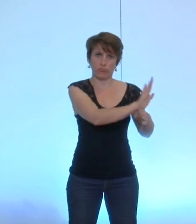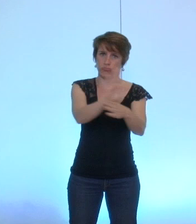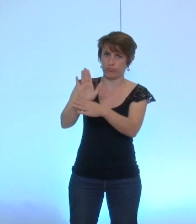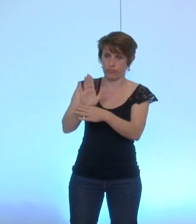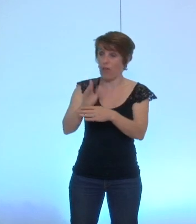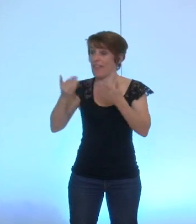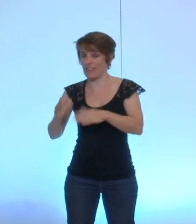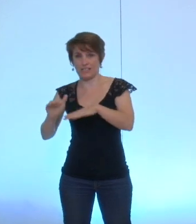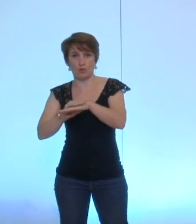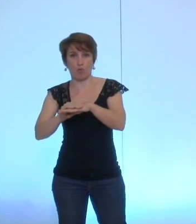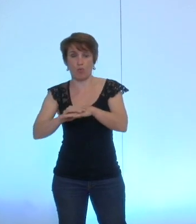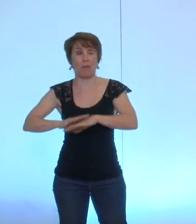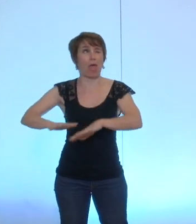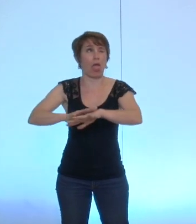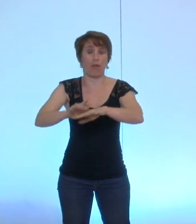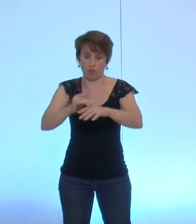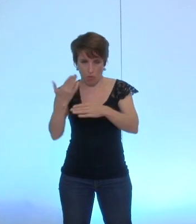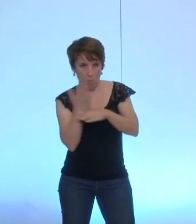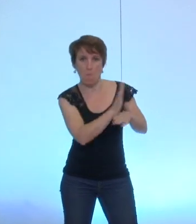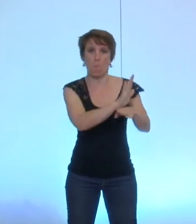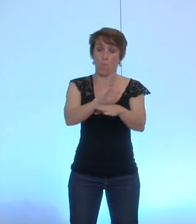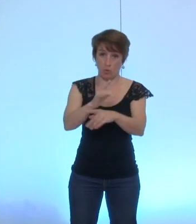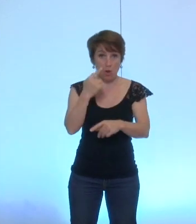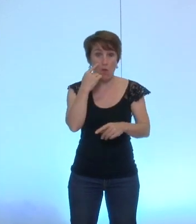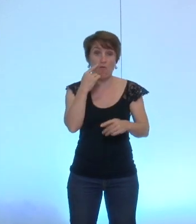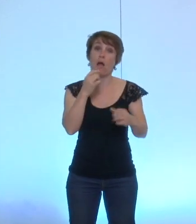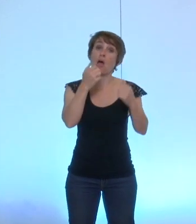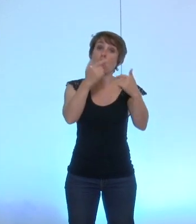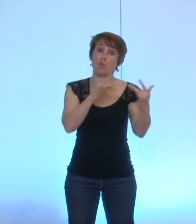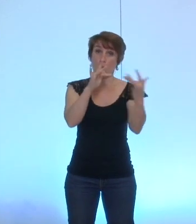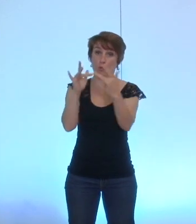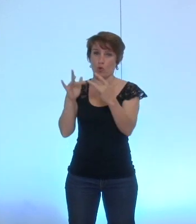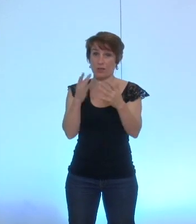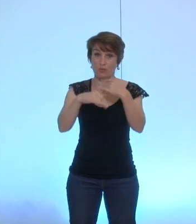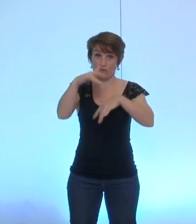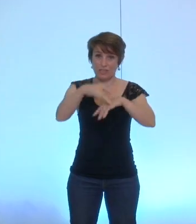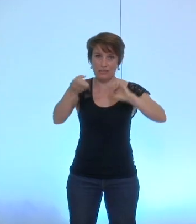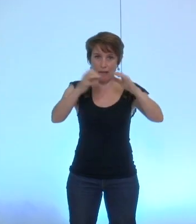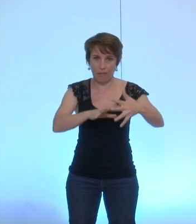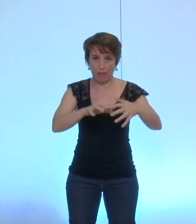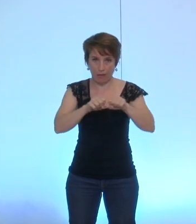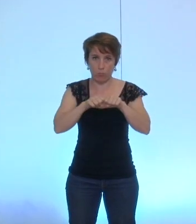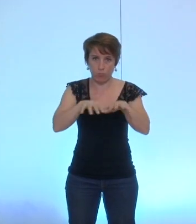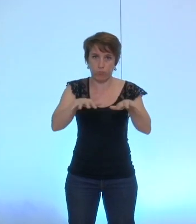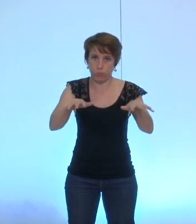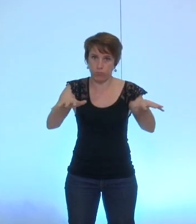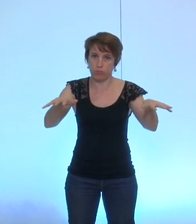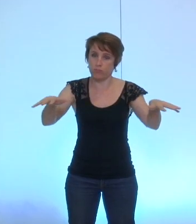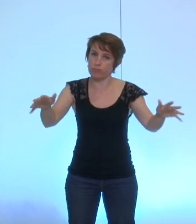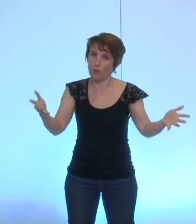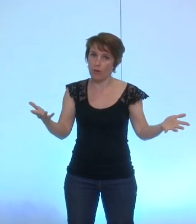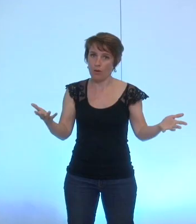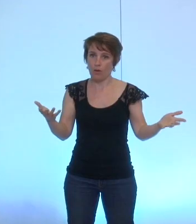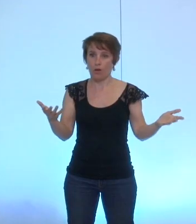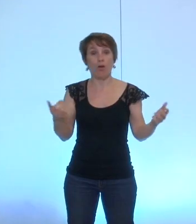publique et on le voit au vu du nombre de connexions qu'il y a sur le site internet et a posteriori puisque